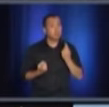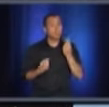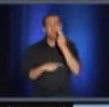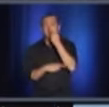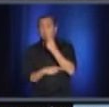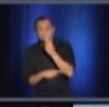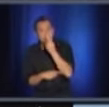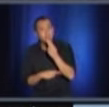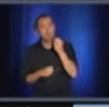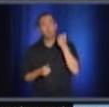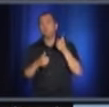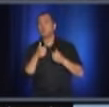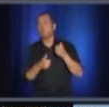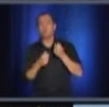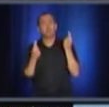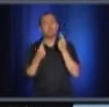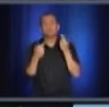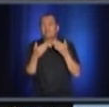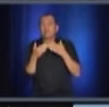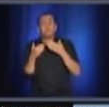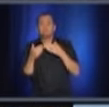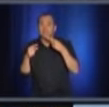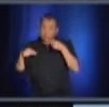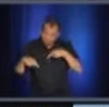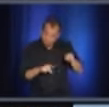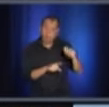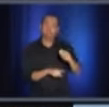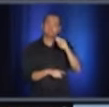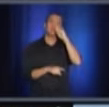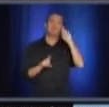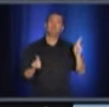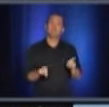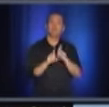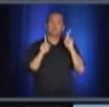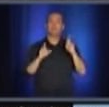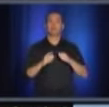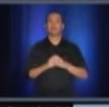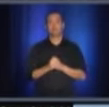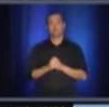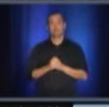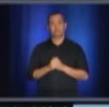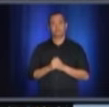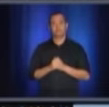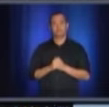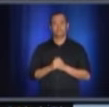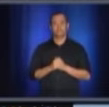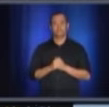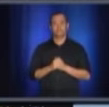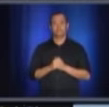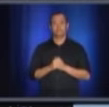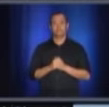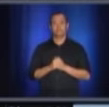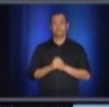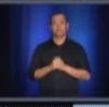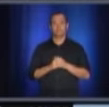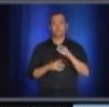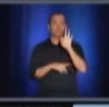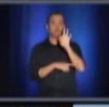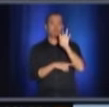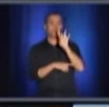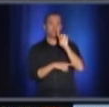'hésitez pas à le faire rapidement. Merci. On va passer au micro 2. Bonjour, Annie Guilmette, au 98.5.